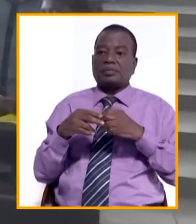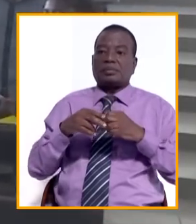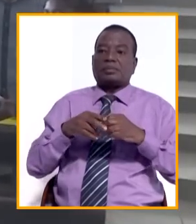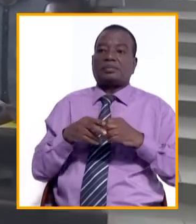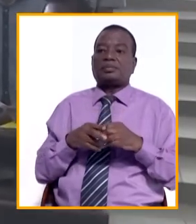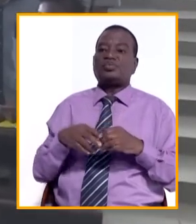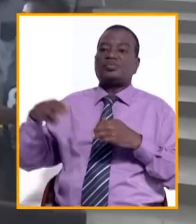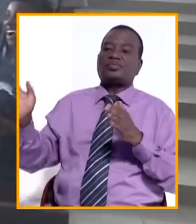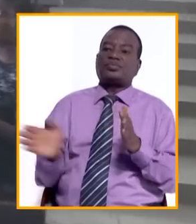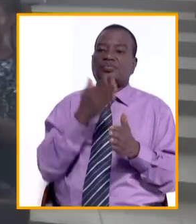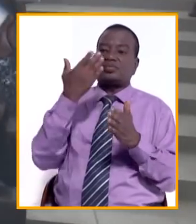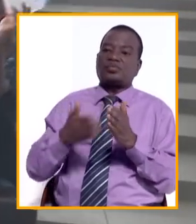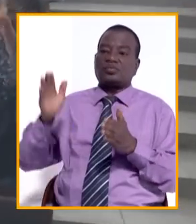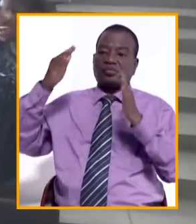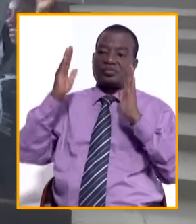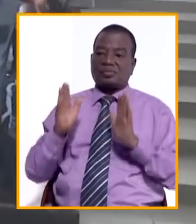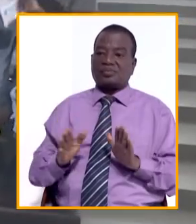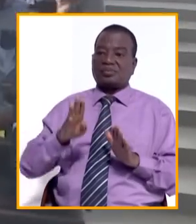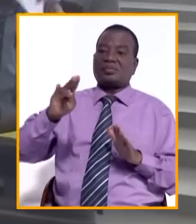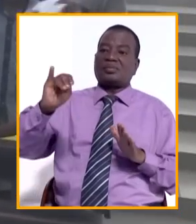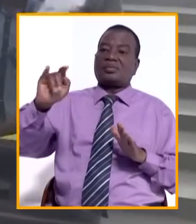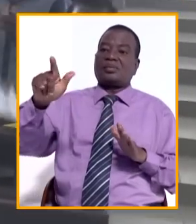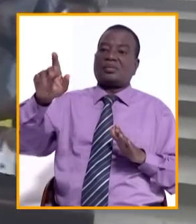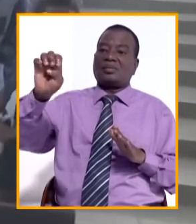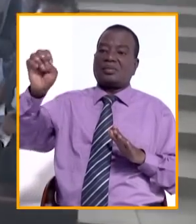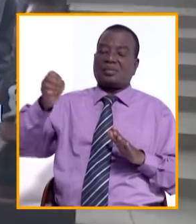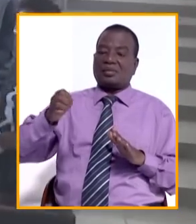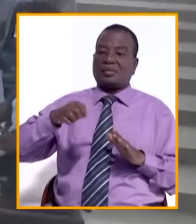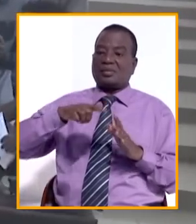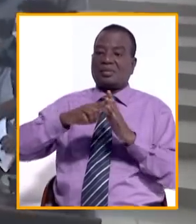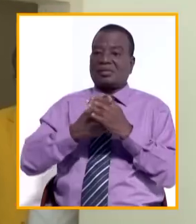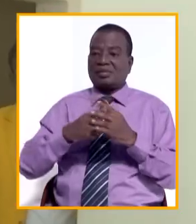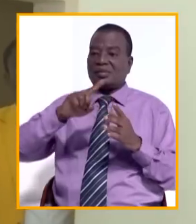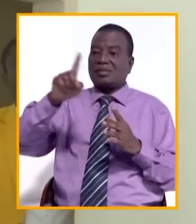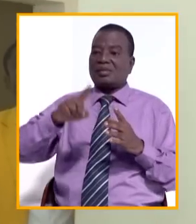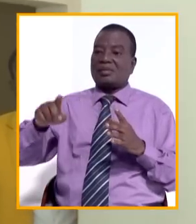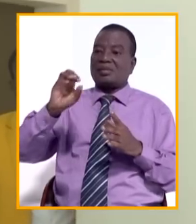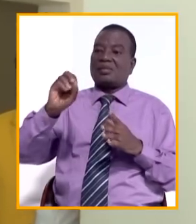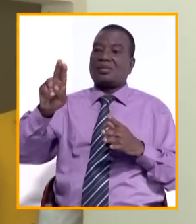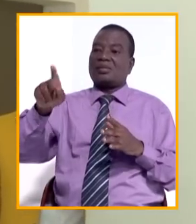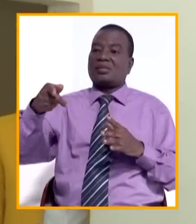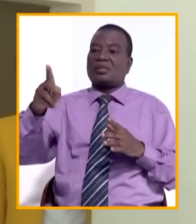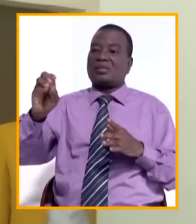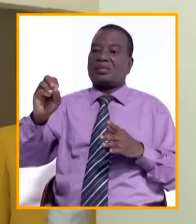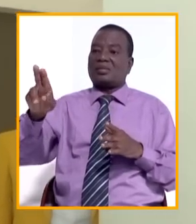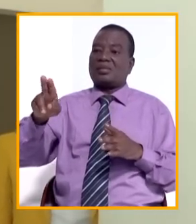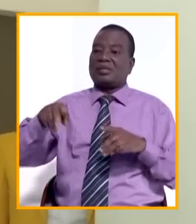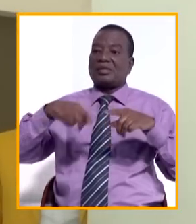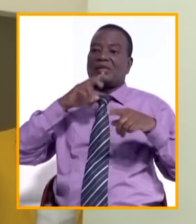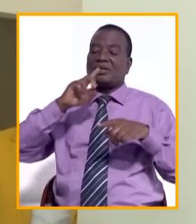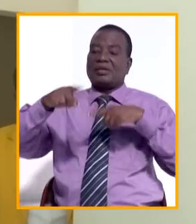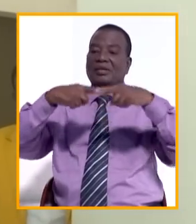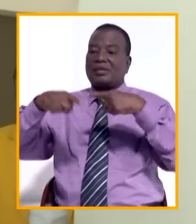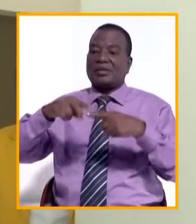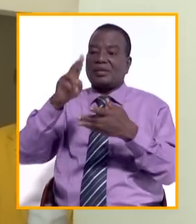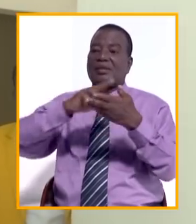L'artiste musicien Billy Didier, précurseur de la musique urbaine Zouglou, enseigne à l'amphithéâtre B de l'université